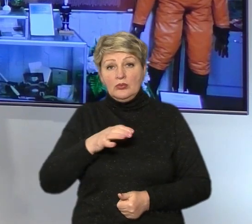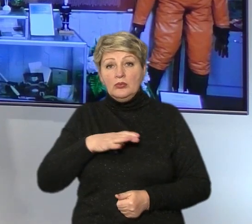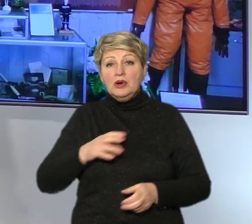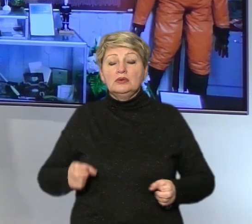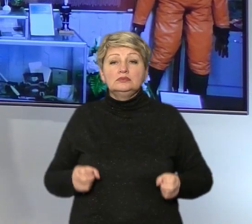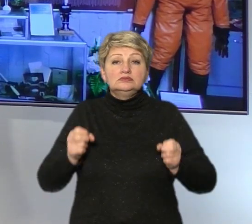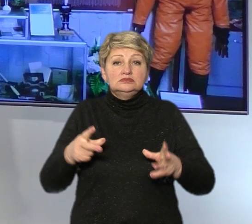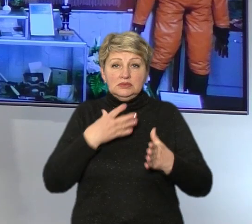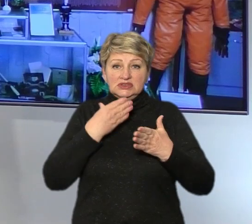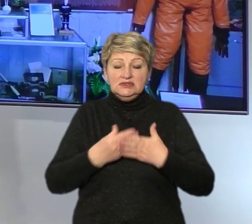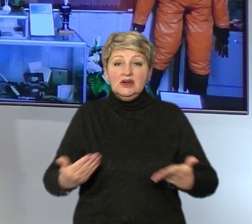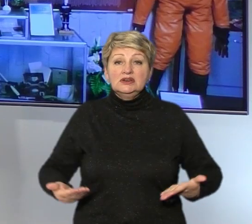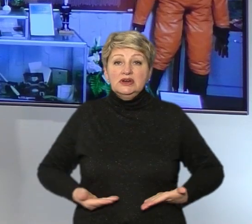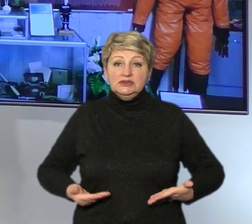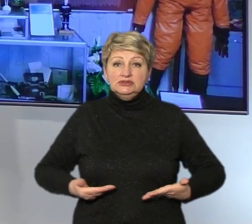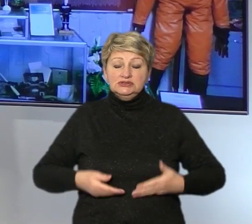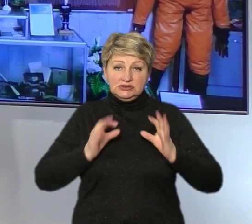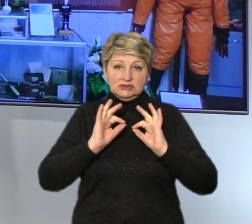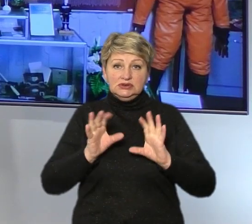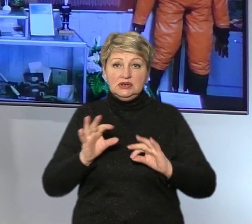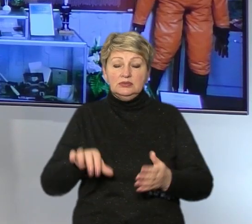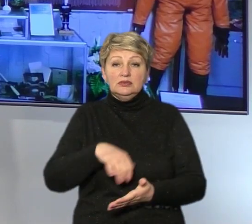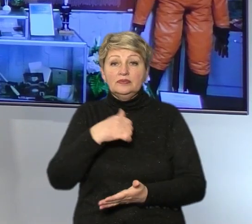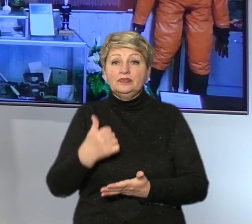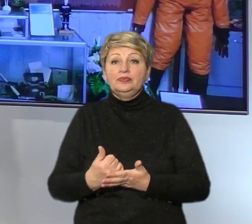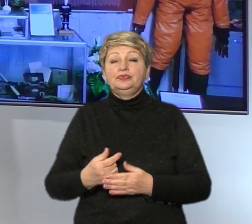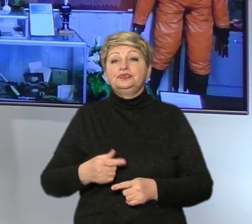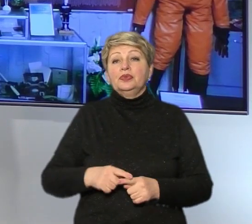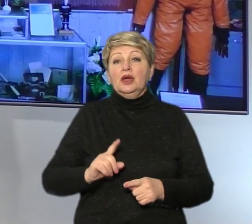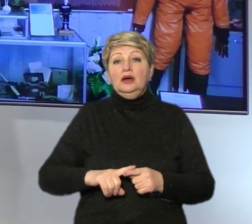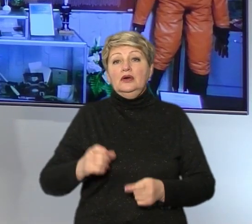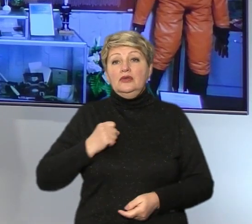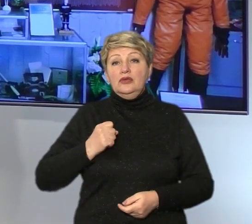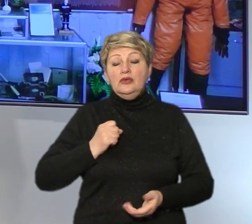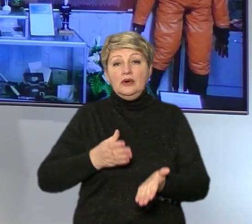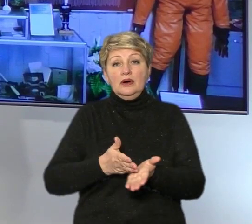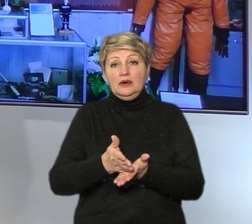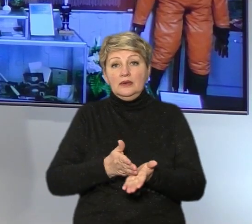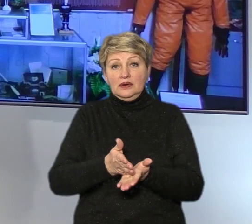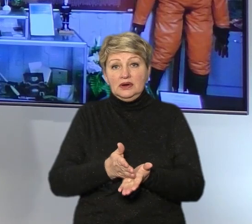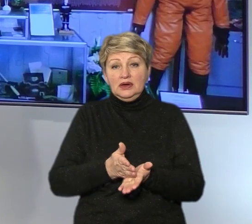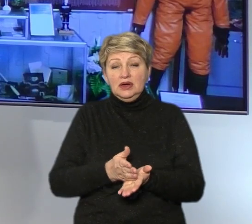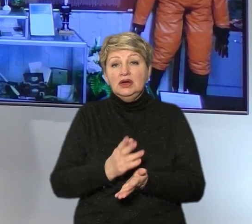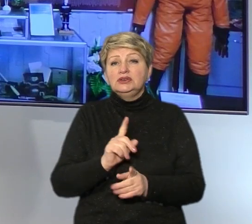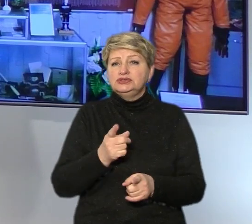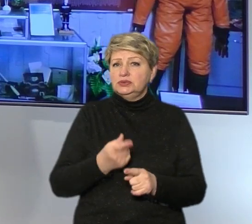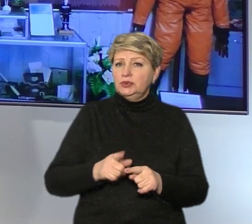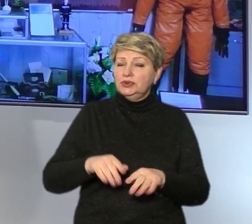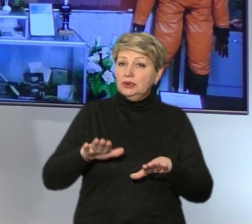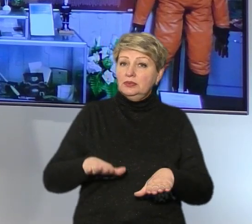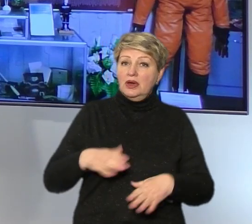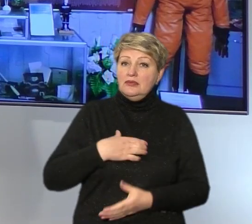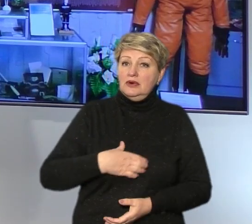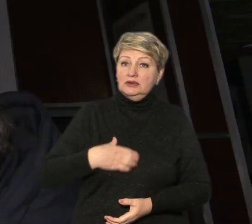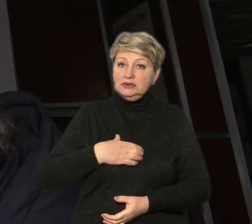життям, розповідає голова обласної ради ветеранів-десенесників Тимофій Андрійчук. Чому це місце важливе, розпитувала